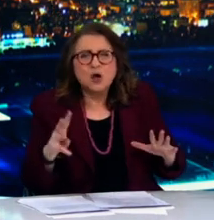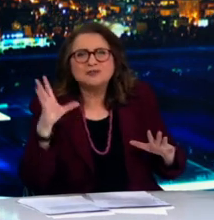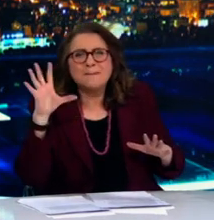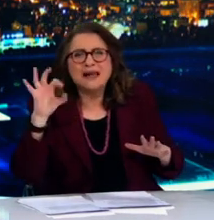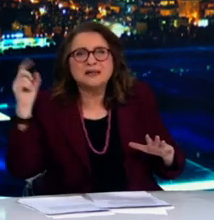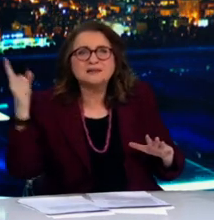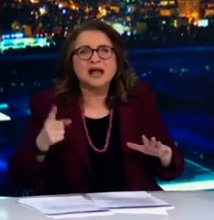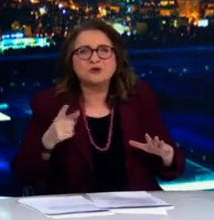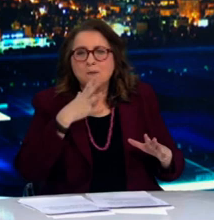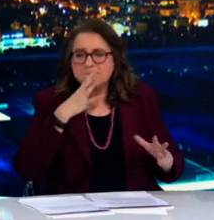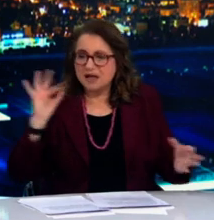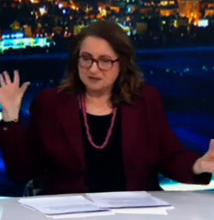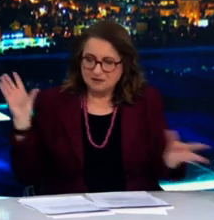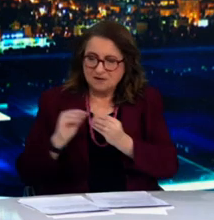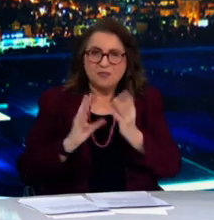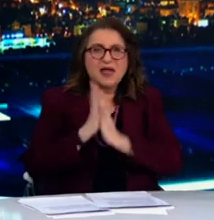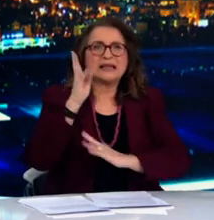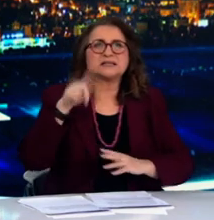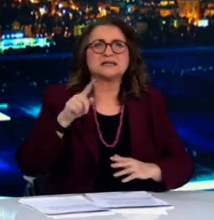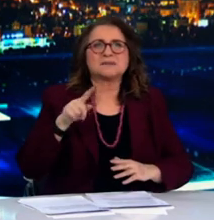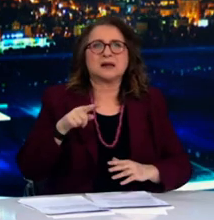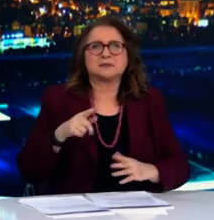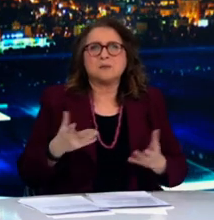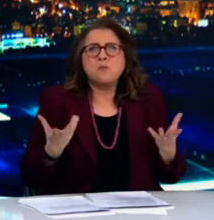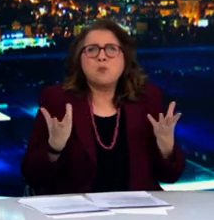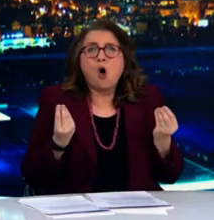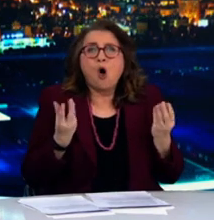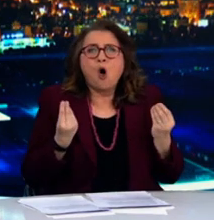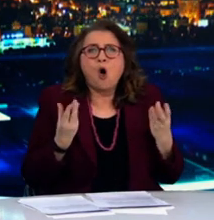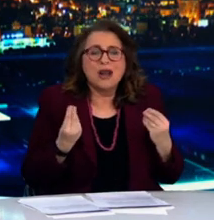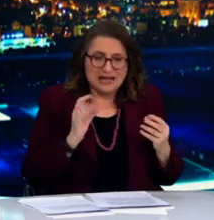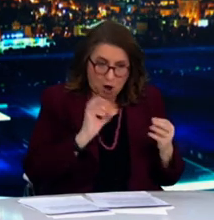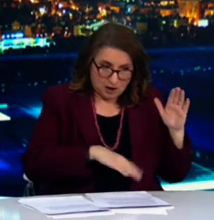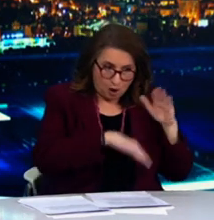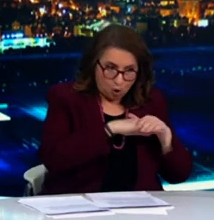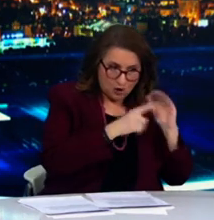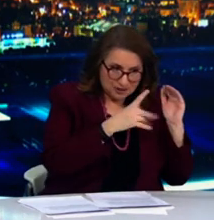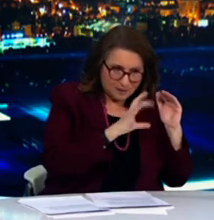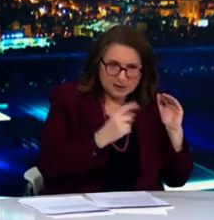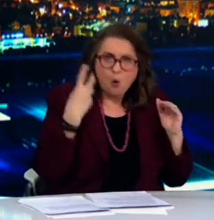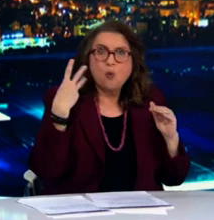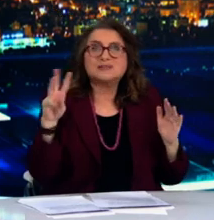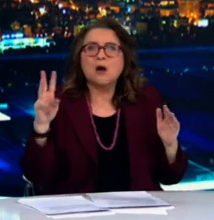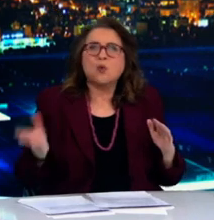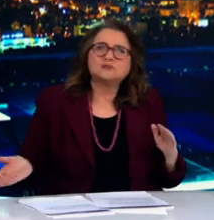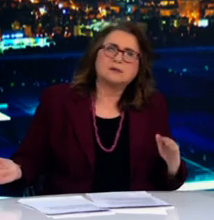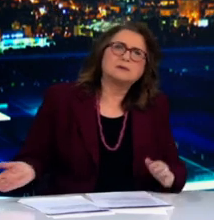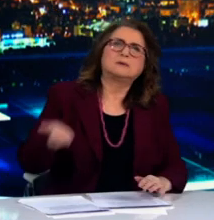κρουσμάτων 7 ημέρου ανά 100.000 κατοίκους είναι 59,2 ενώ στο 14 ημέρο είναι 721